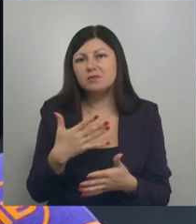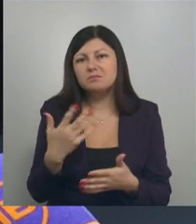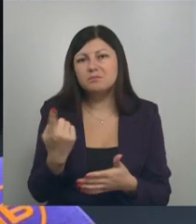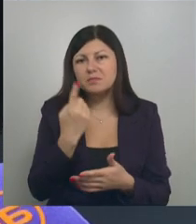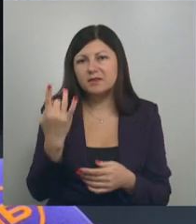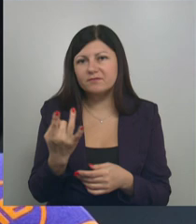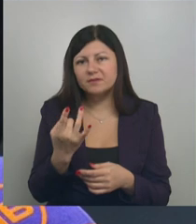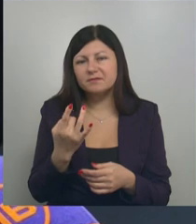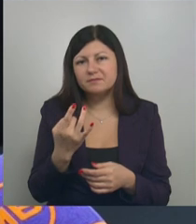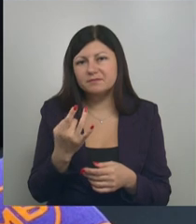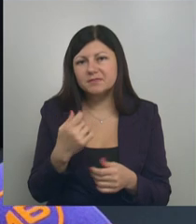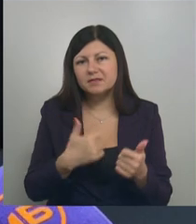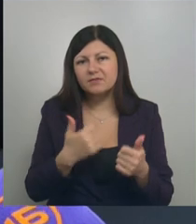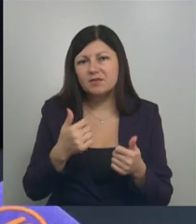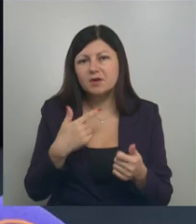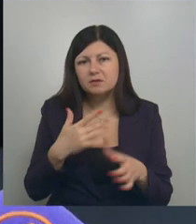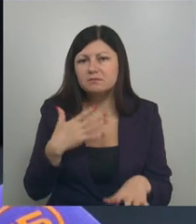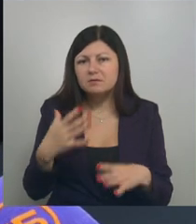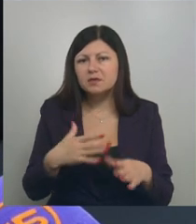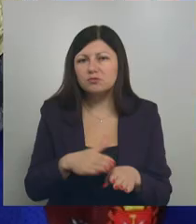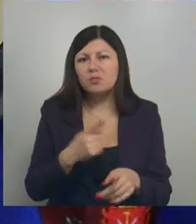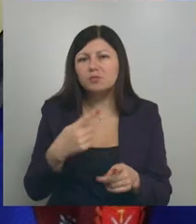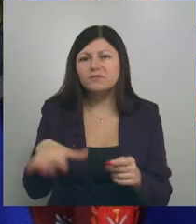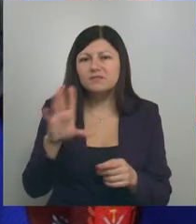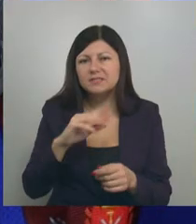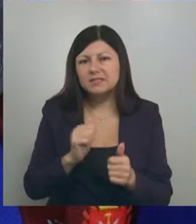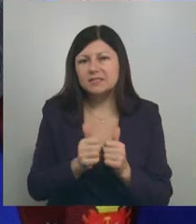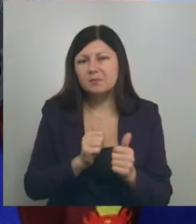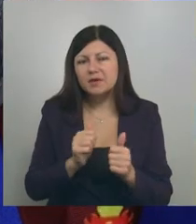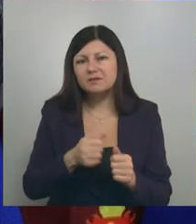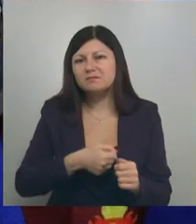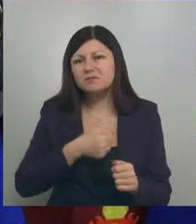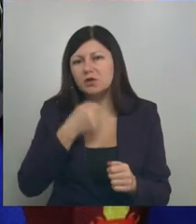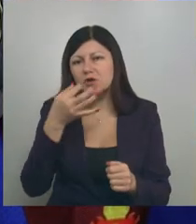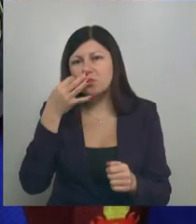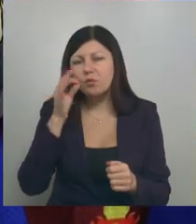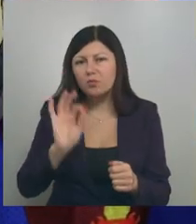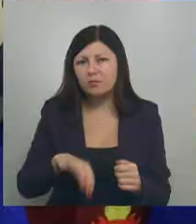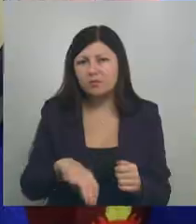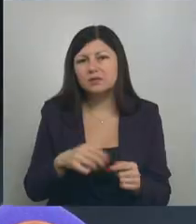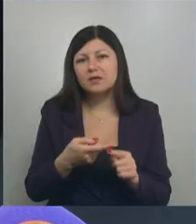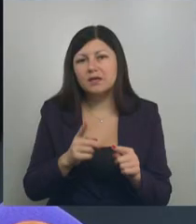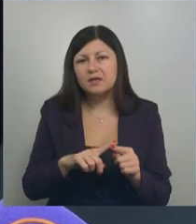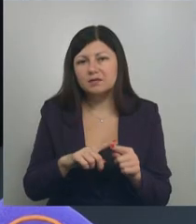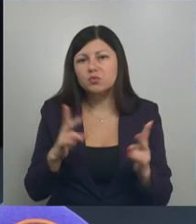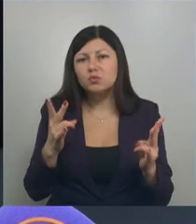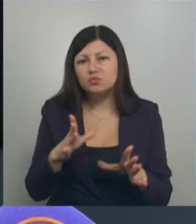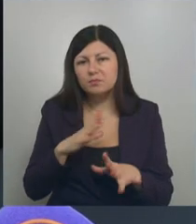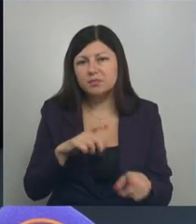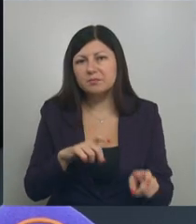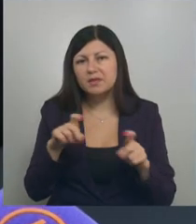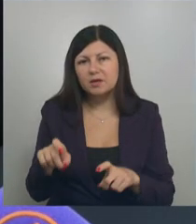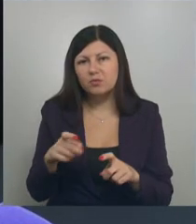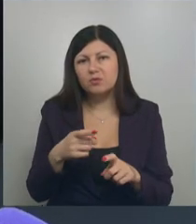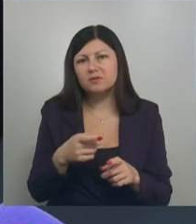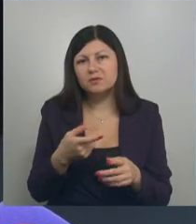Готовились, настраивались очень хорошо, потому что соперники все были старше, возрастные, опытные. Этот переход нужен был, и это было